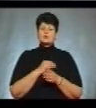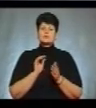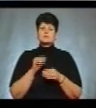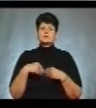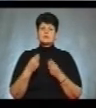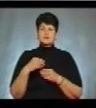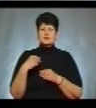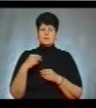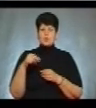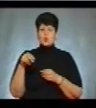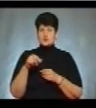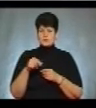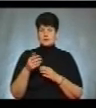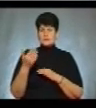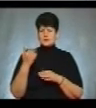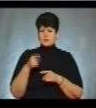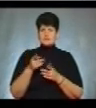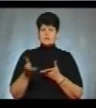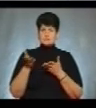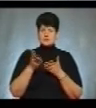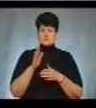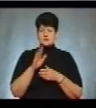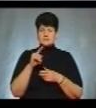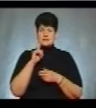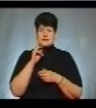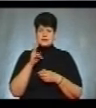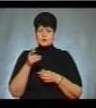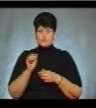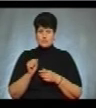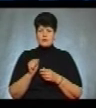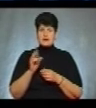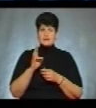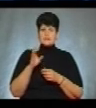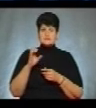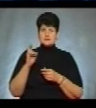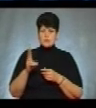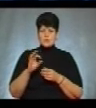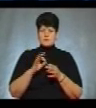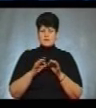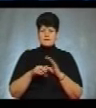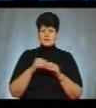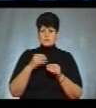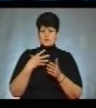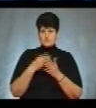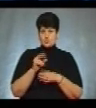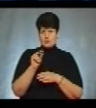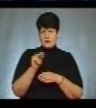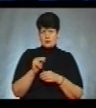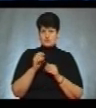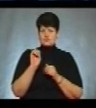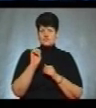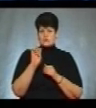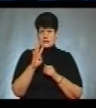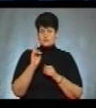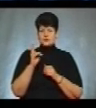Порошенку. Напередодні Петро Порошенко запросив Володимира Зеленського на дебати до НСК Олімпійській, вибравши свою дату. 14